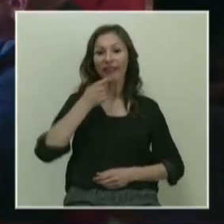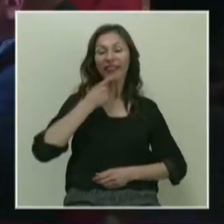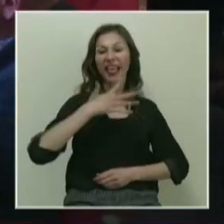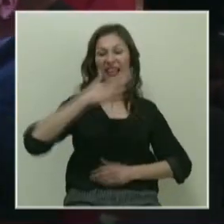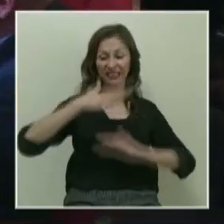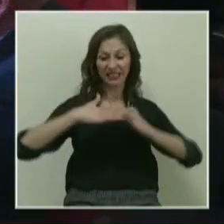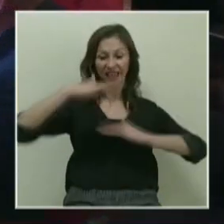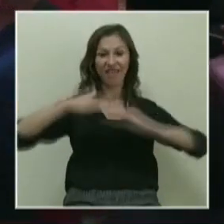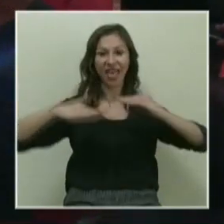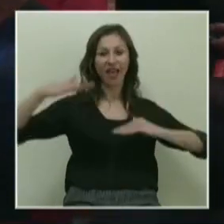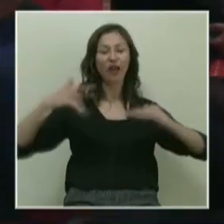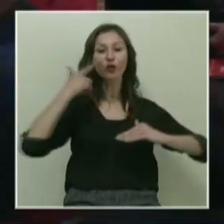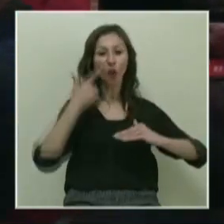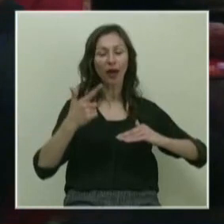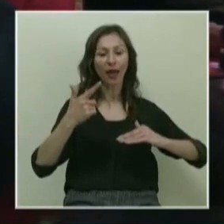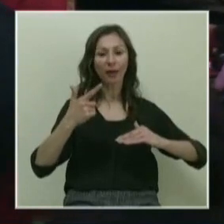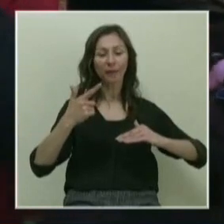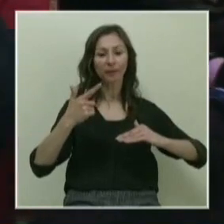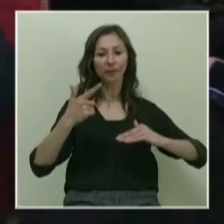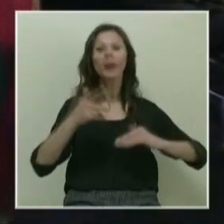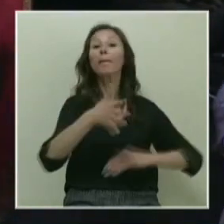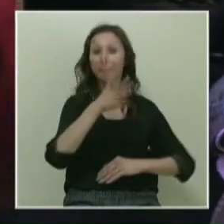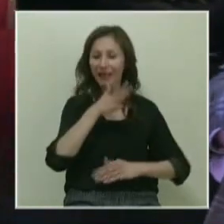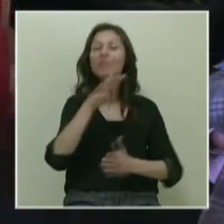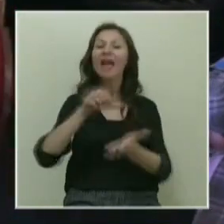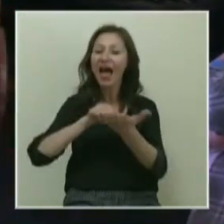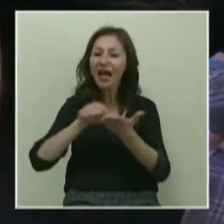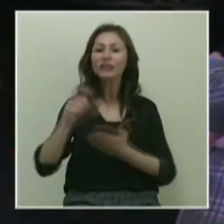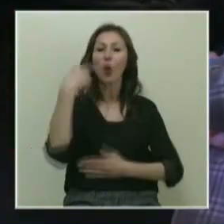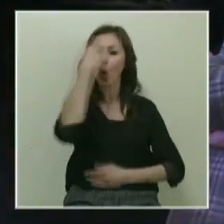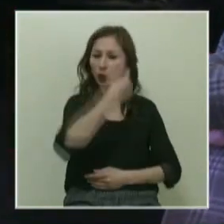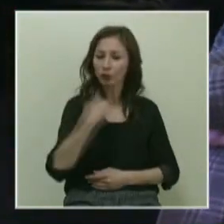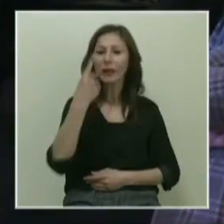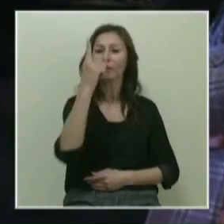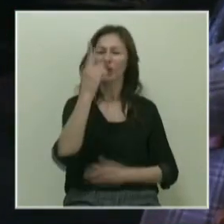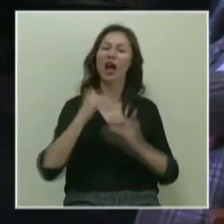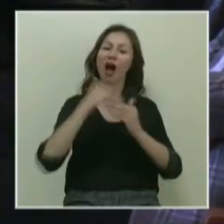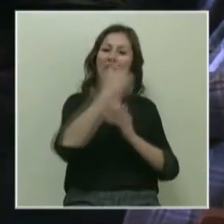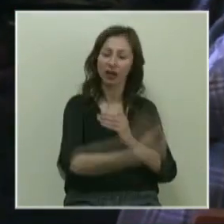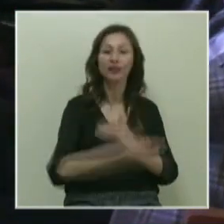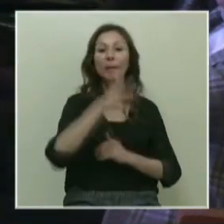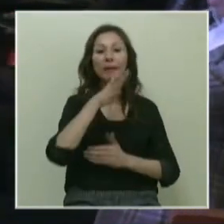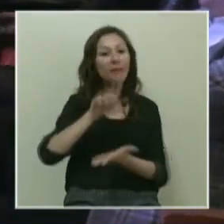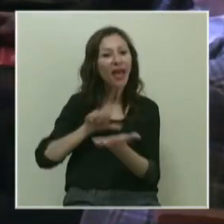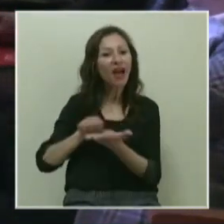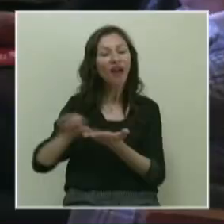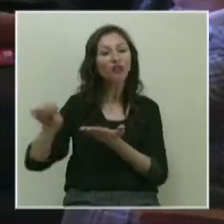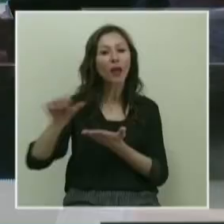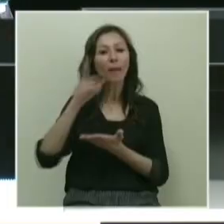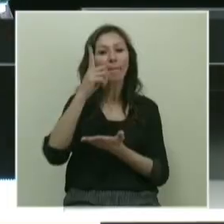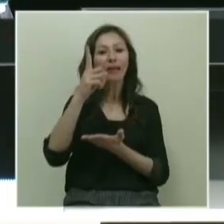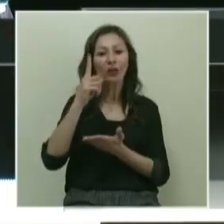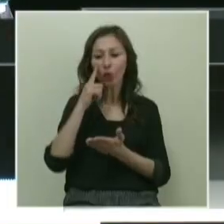seviyesi dediğimiz seviyede. Bilimde her şey o yüzden bir şey hariç. Bilimde her şey bir